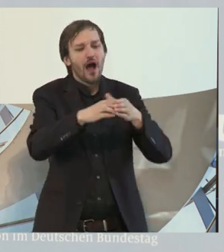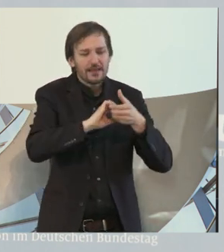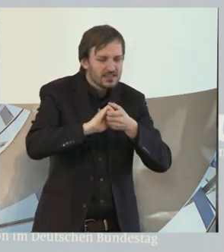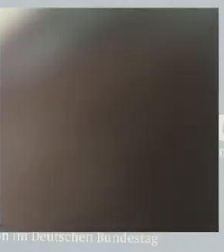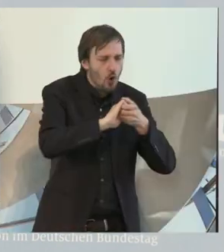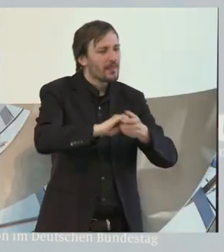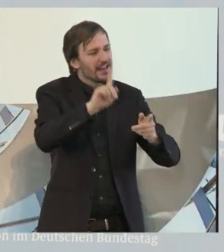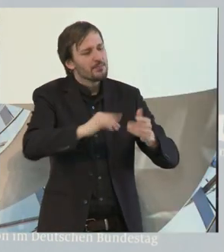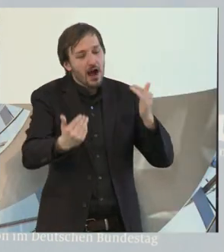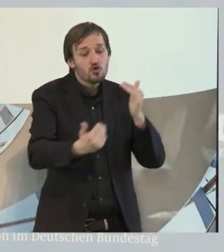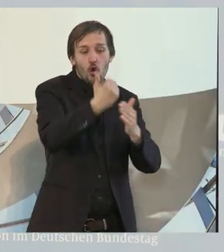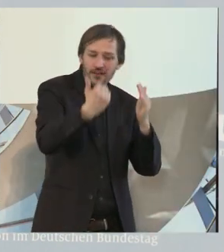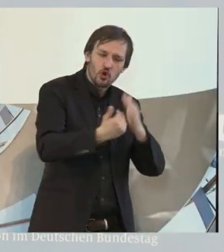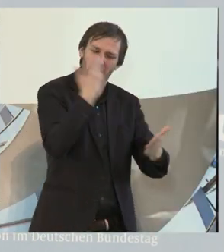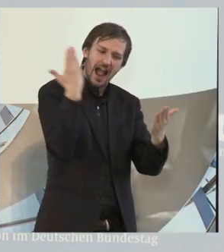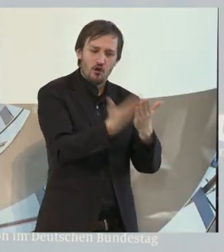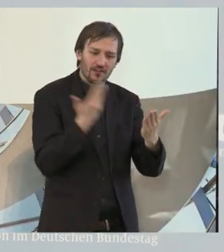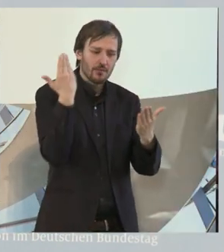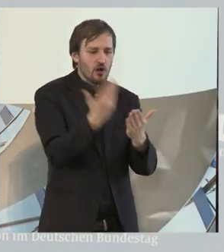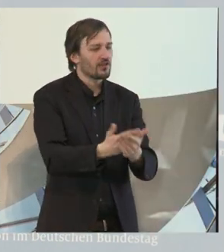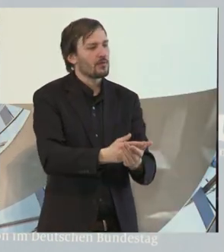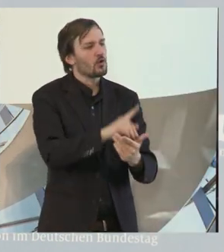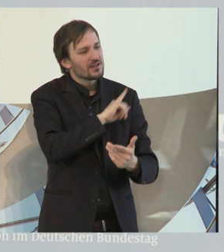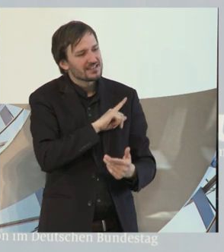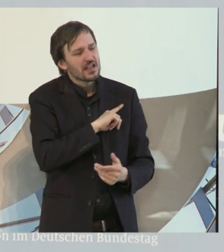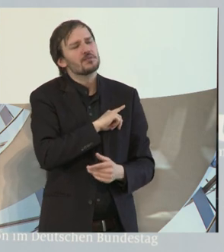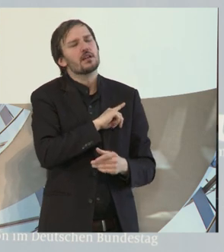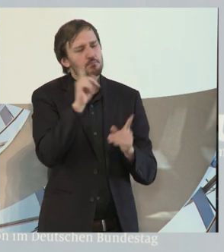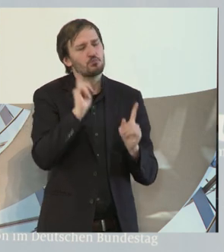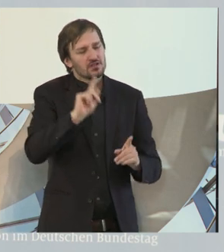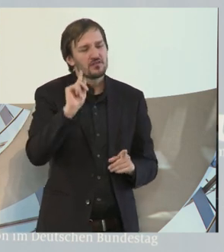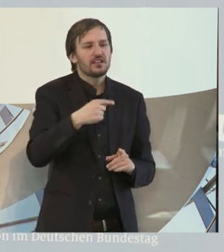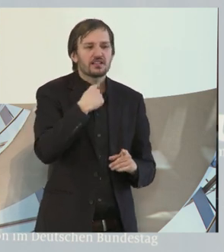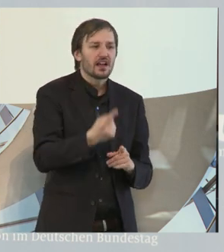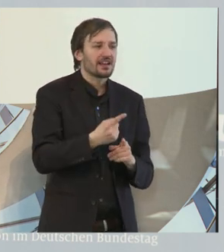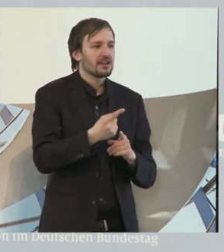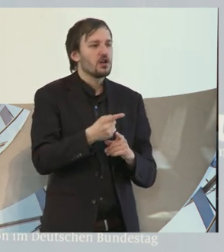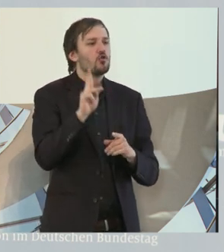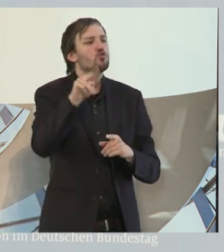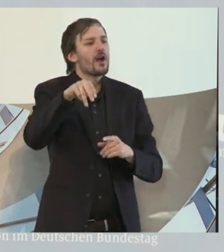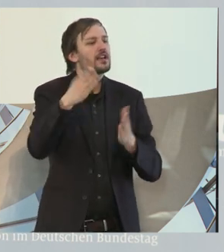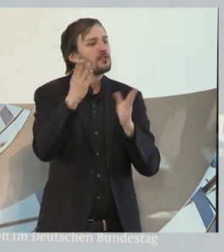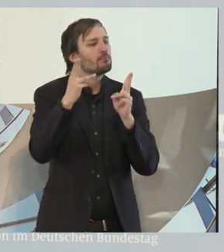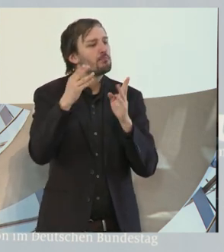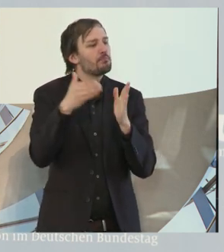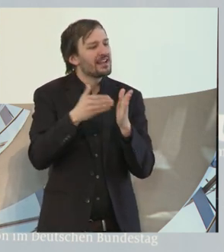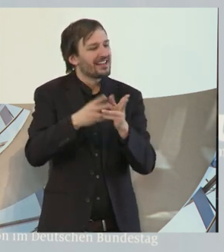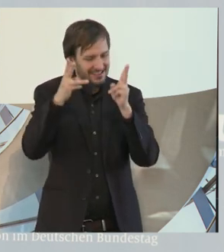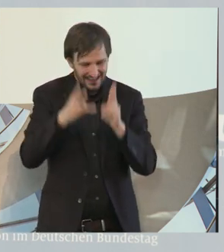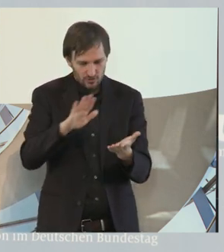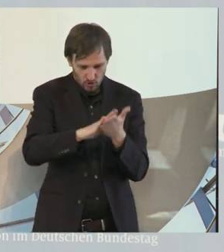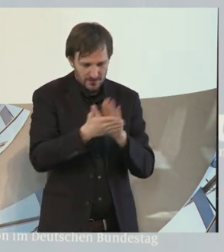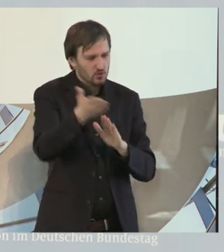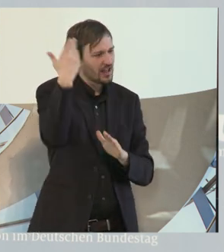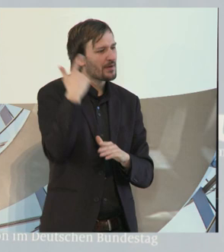wir haben, es kann nicht oft genug sein, gesagt werden, die Ratifizierung der UN-Behindertenrechtskonvention im Jahre